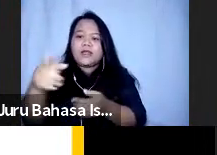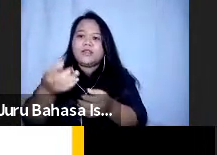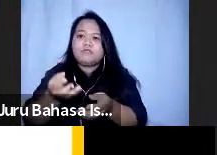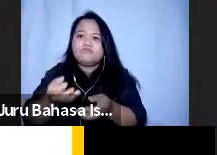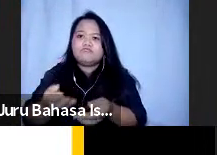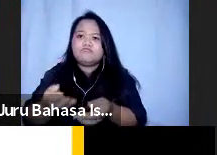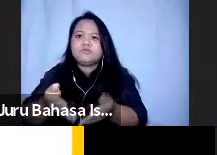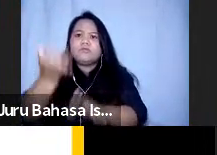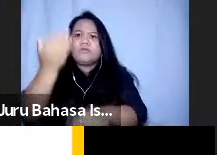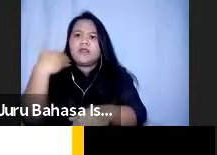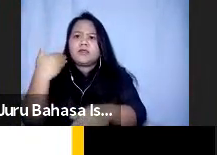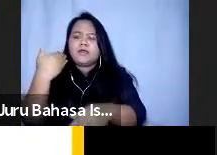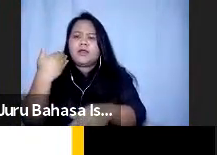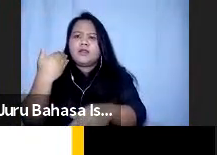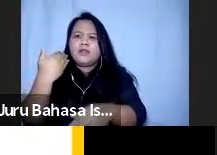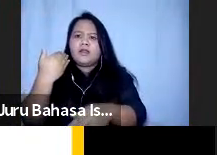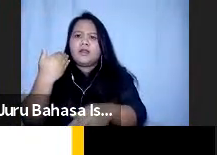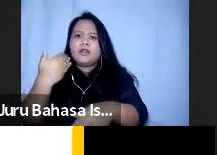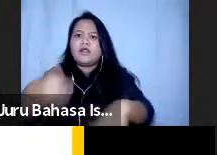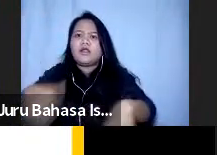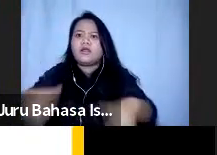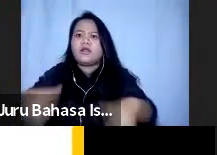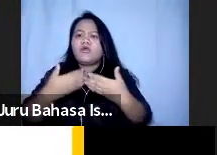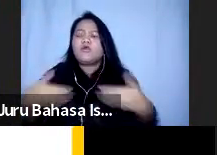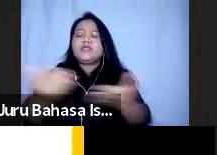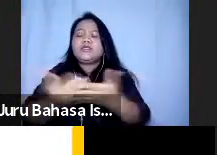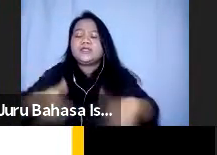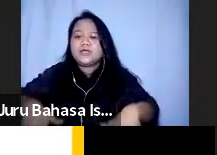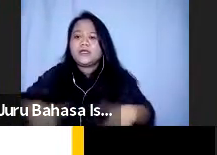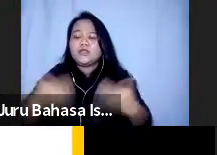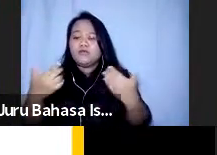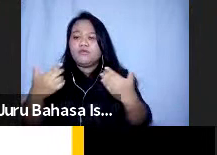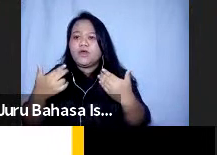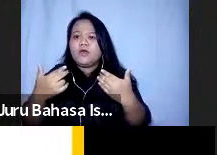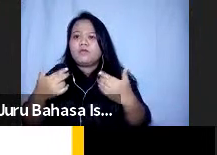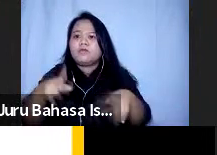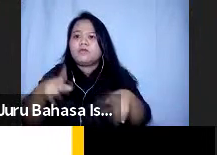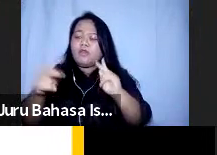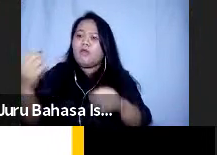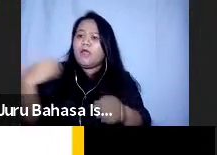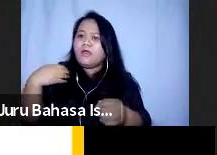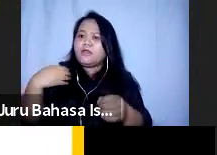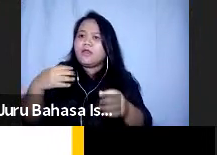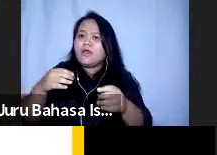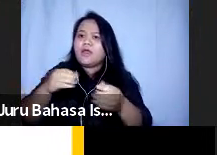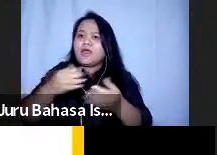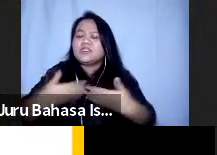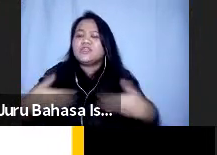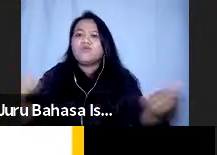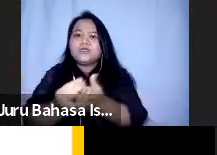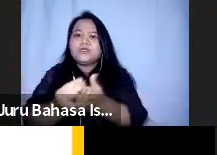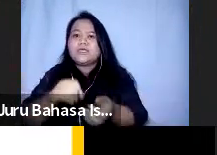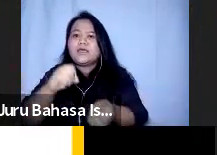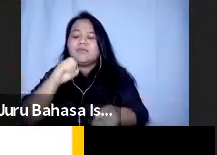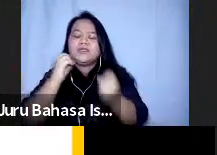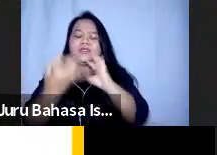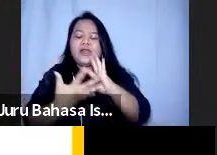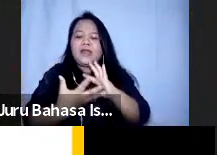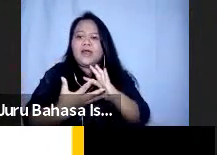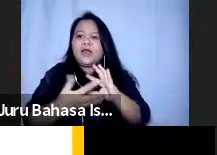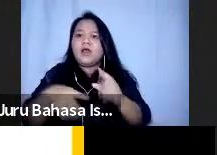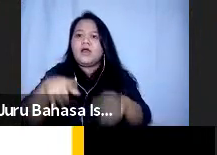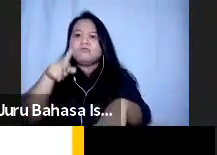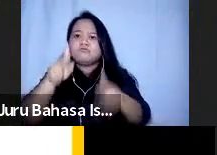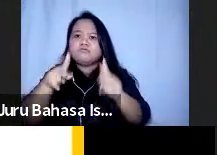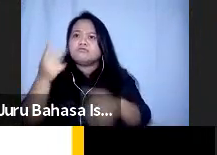kondisi kehidupannya terutama jika nantinya terjadi situasi di sana tapi yang perlu teman-teman ingat disini adalah